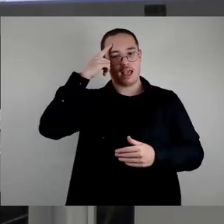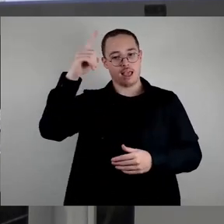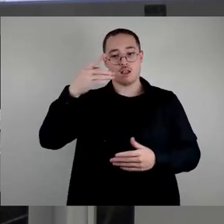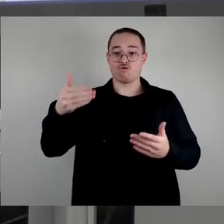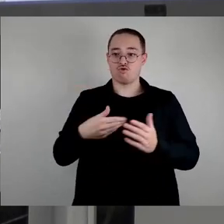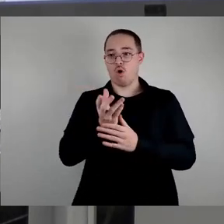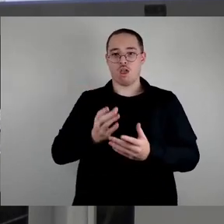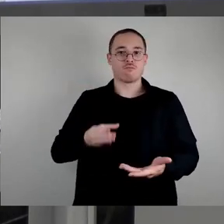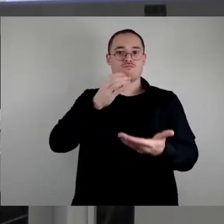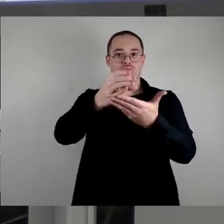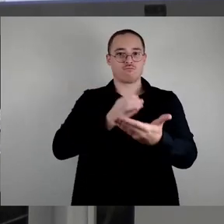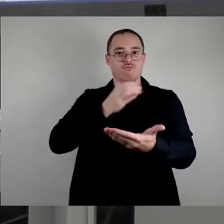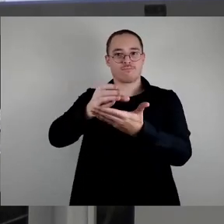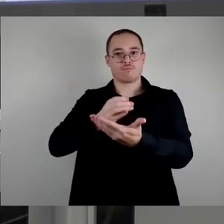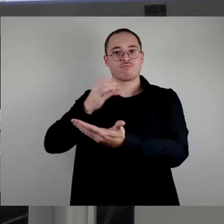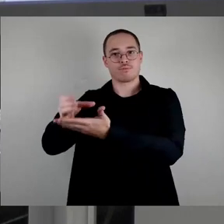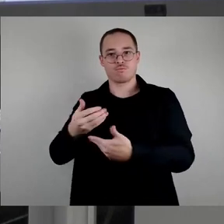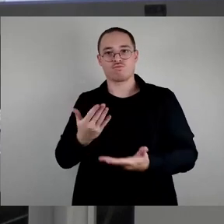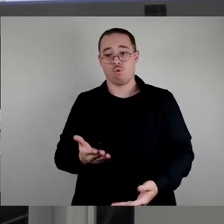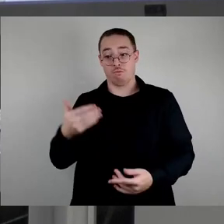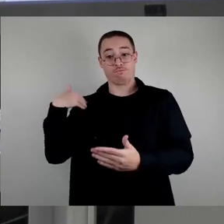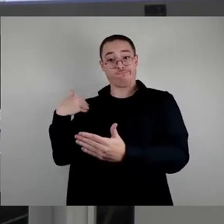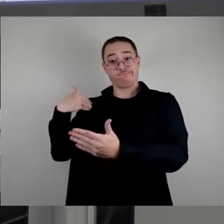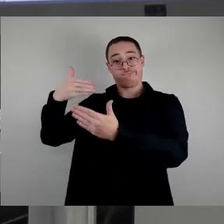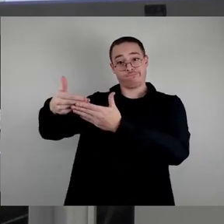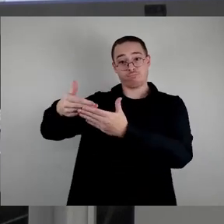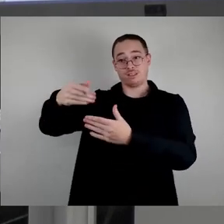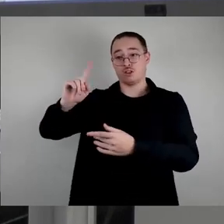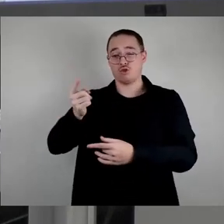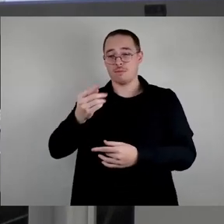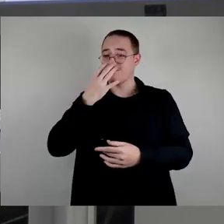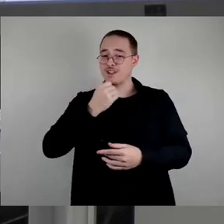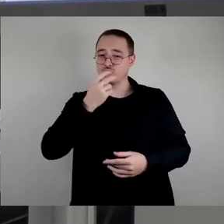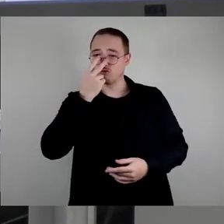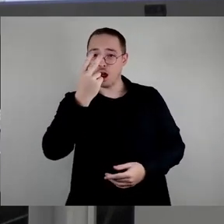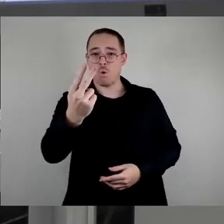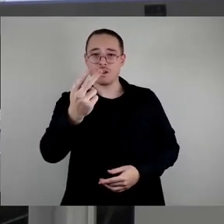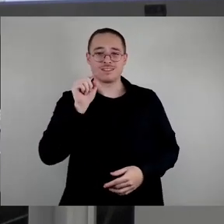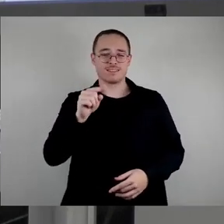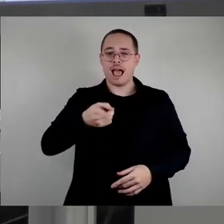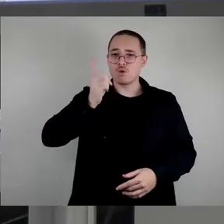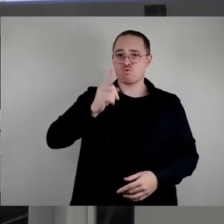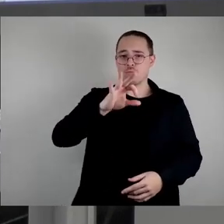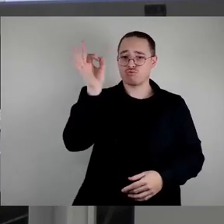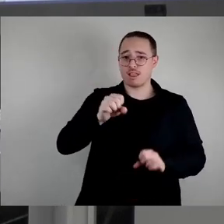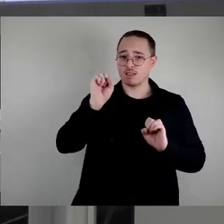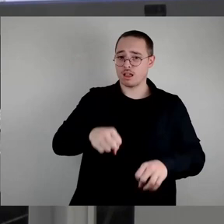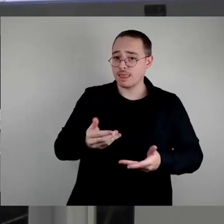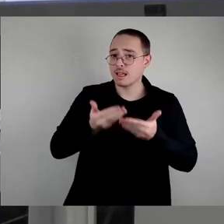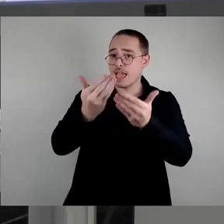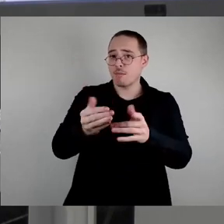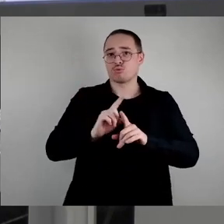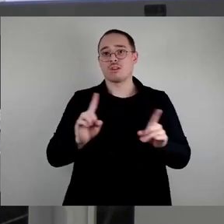wollen wir nochmal schauen, ob man die 100 Prozent dann zur Verfügung stellen kann. Zum jetzigen Zeitpunkt ist es